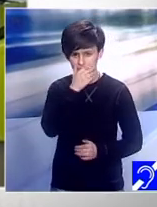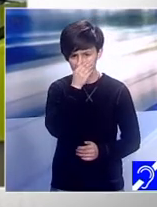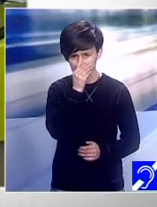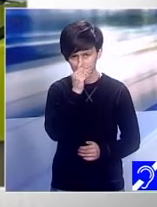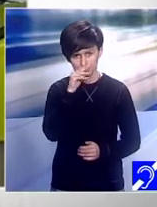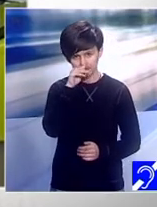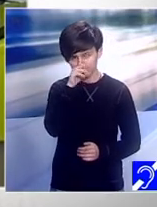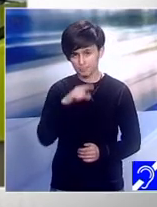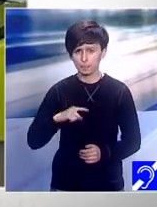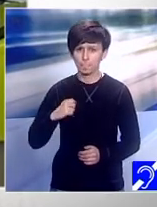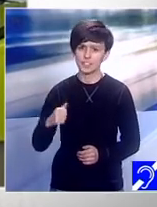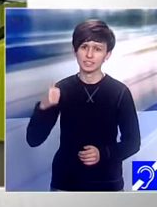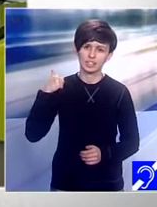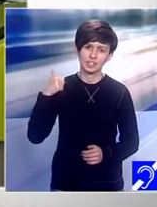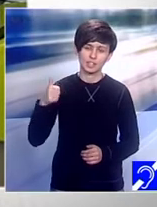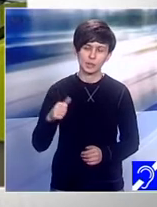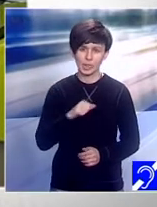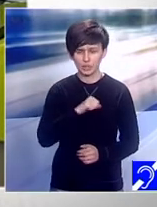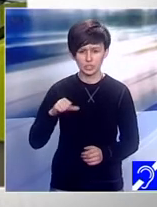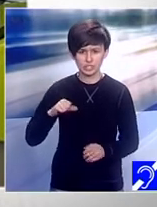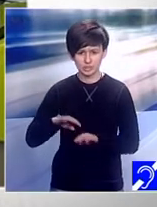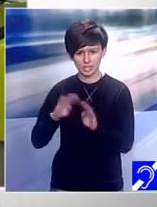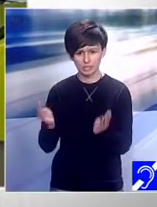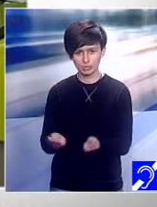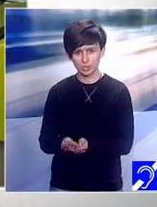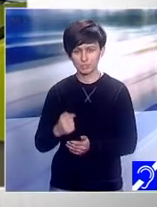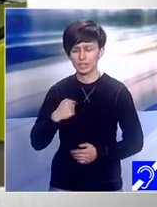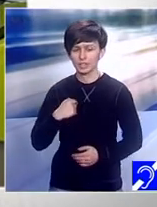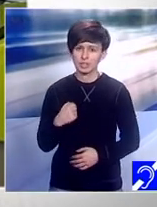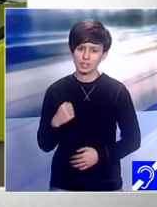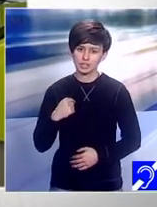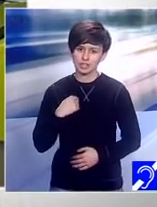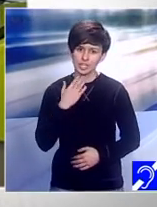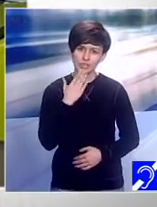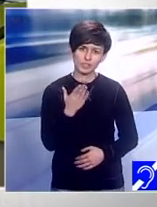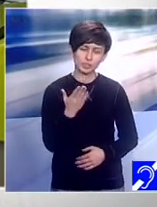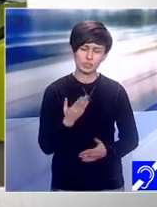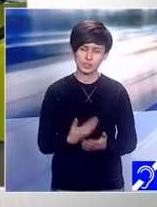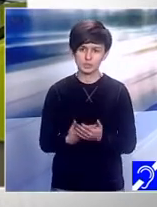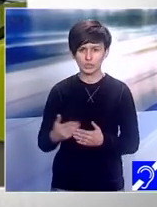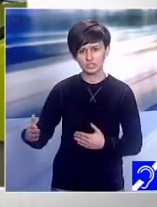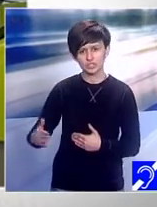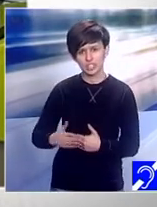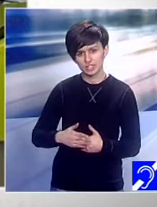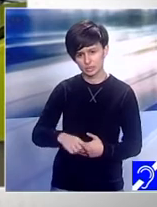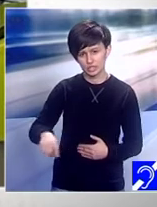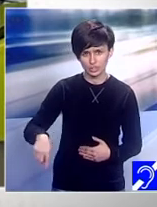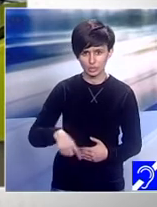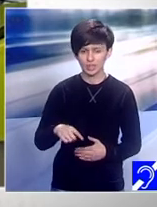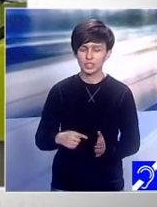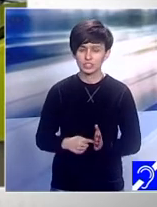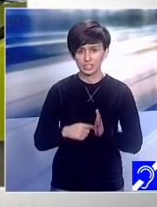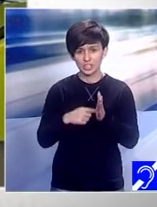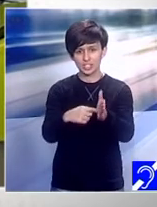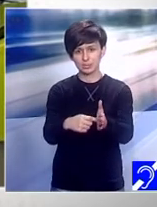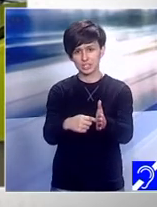există o singură lume pentru asta vă mulțumesc foarte mult pentru că ați fost alături de noi și pentru că ne-ați lăsat să vedem această